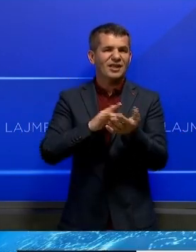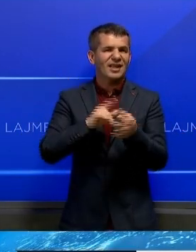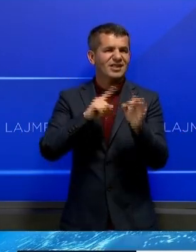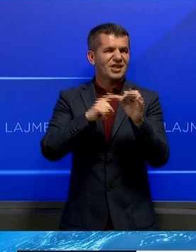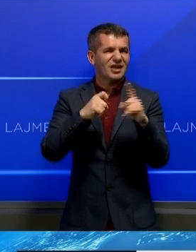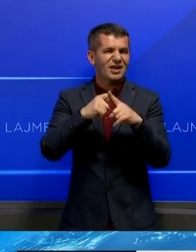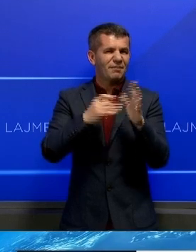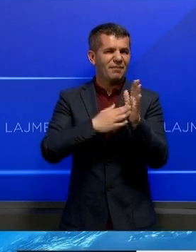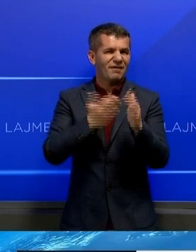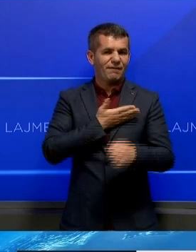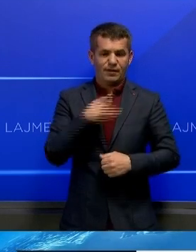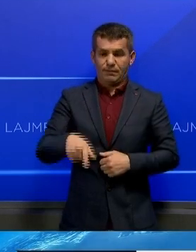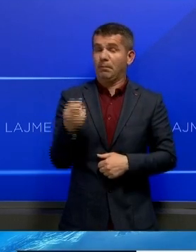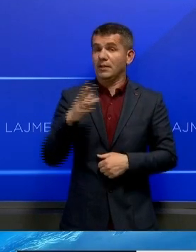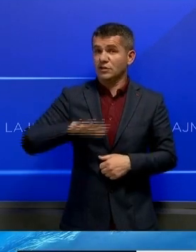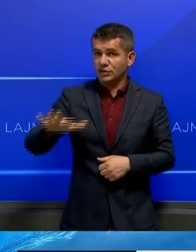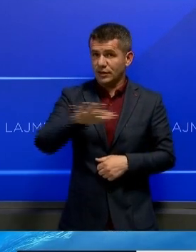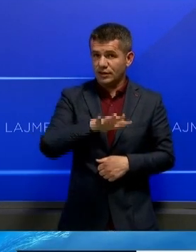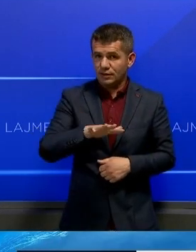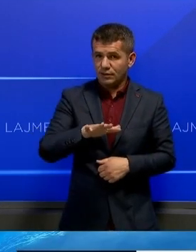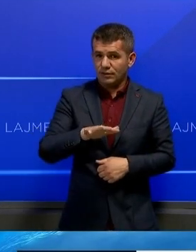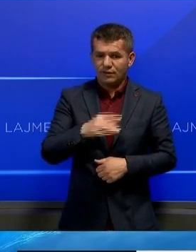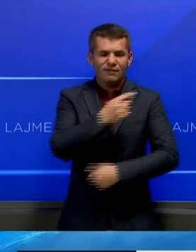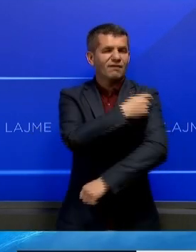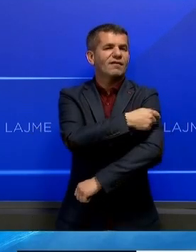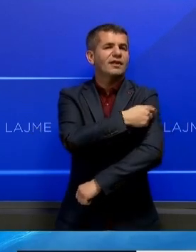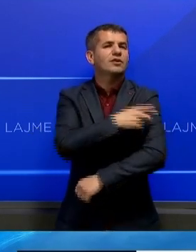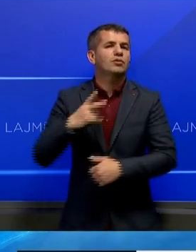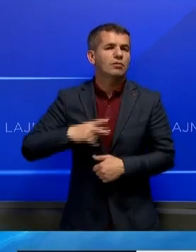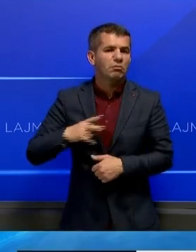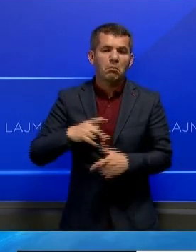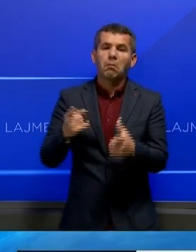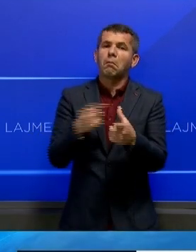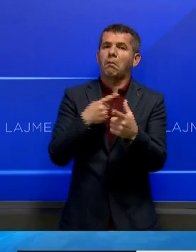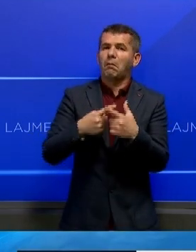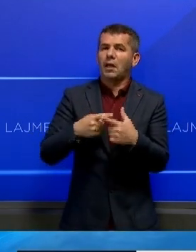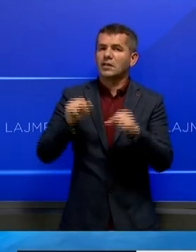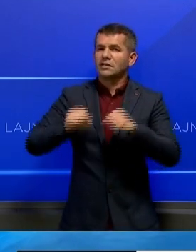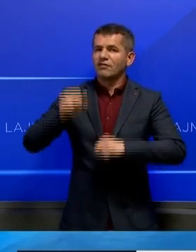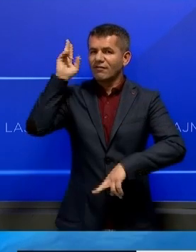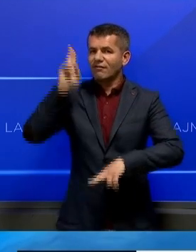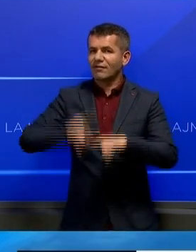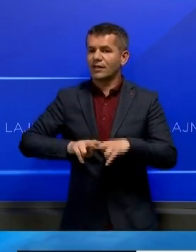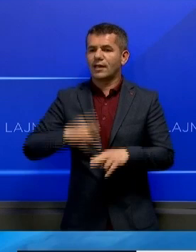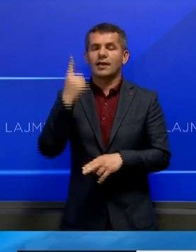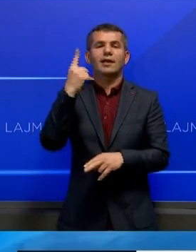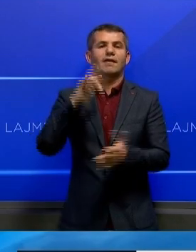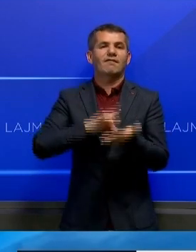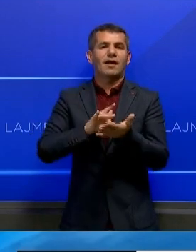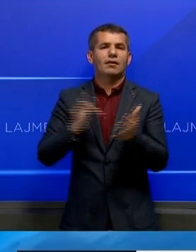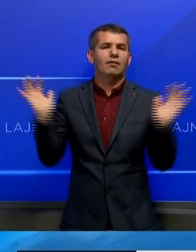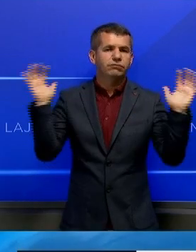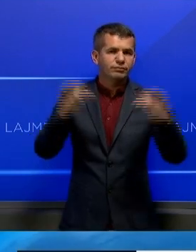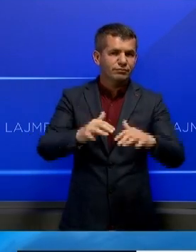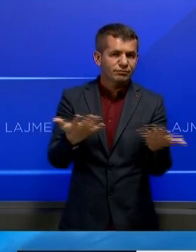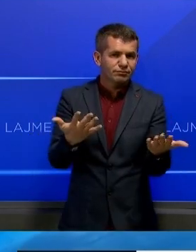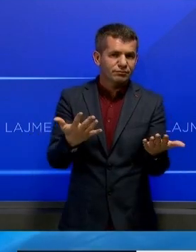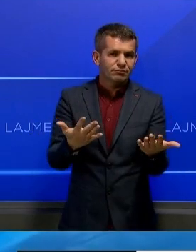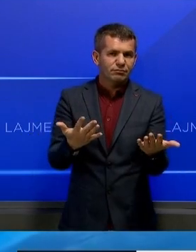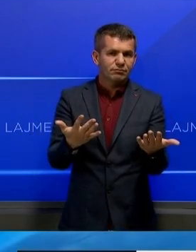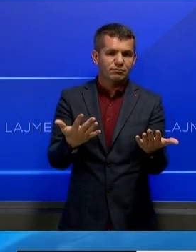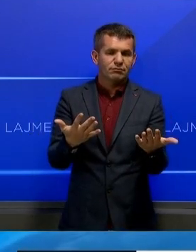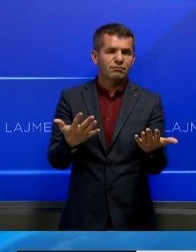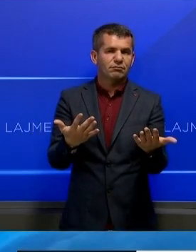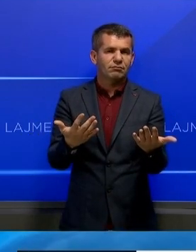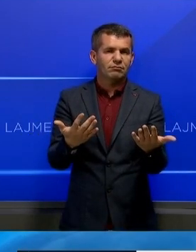për vaksinim të qytetarve, ose qeveria mërvendim që vetëm e një vend, aty ku tashmo i përnë